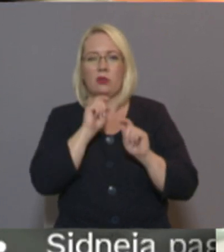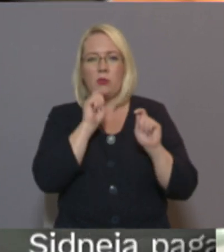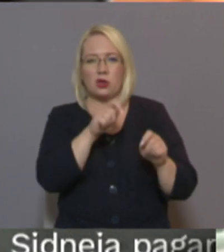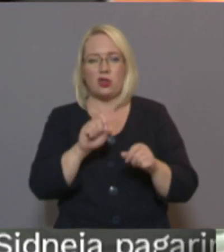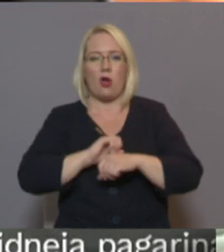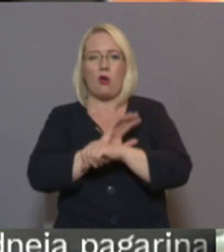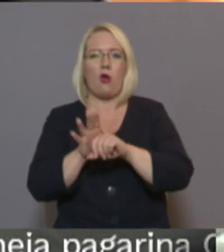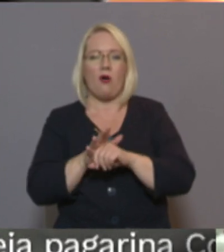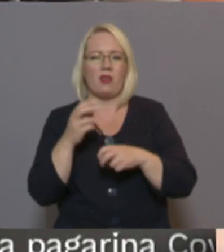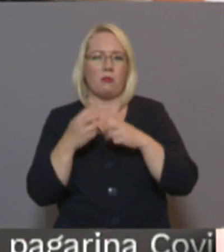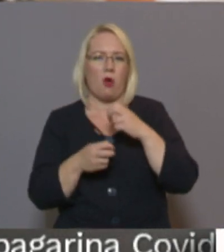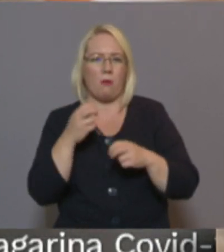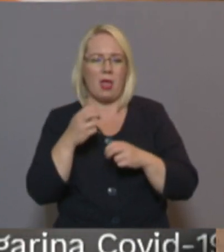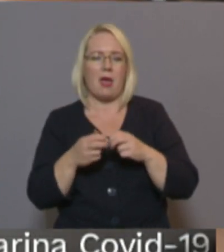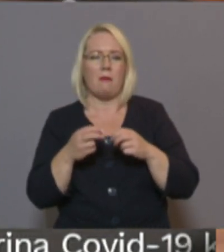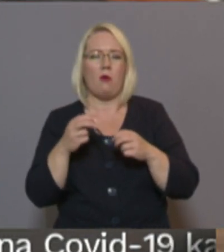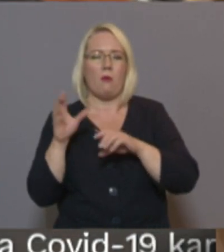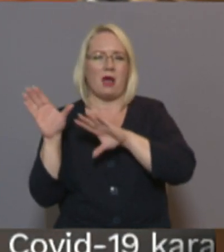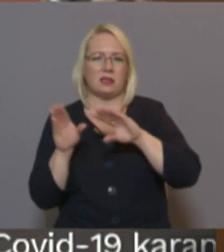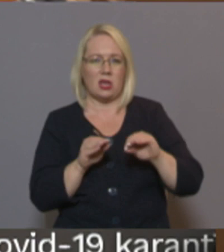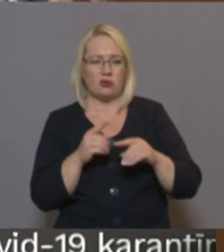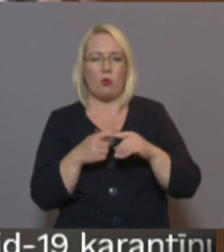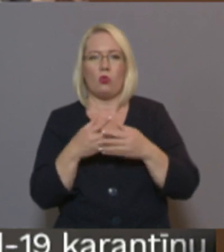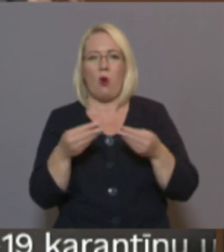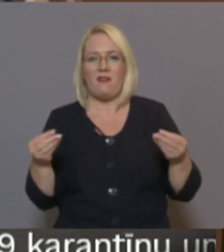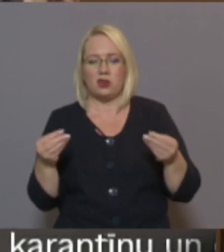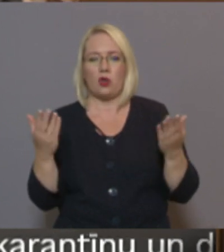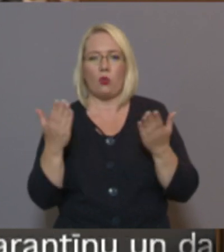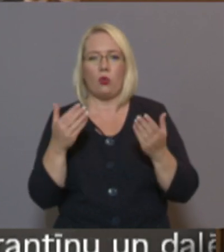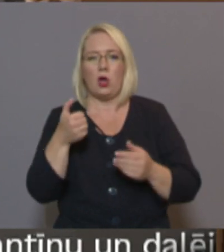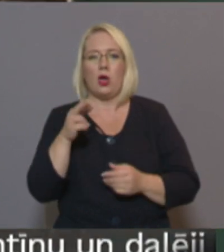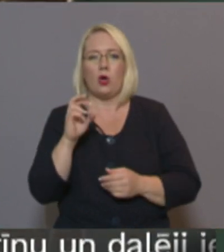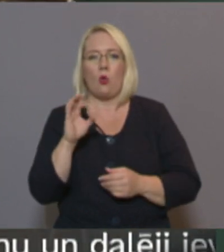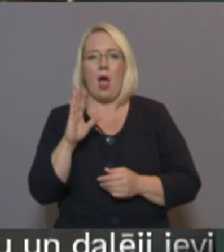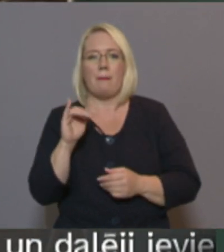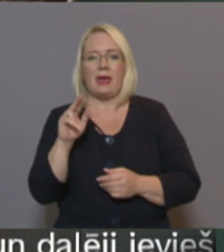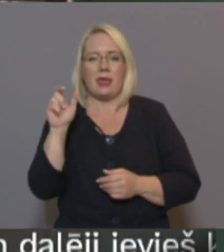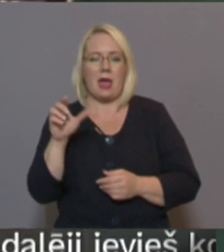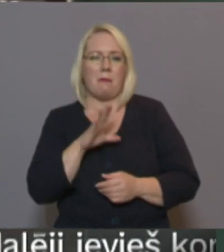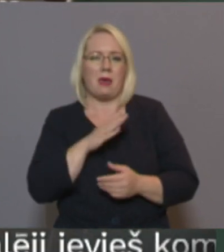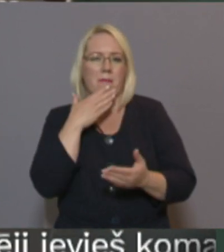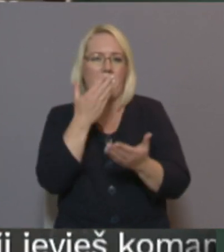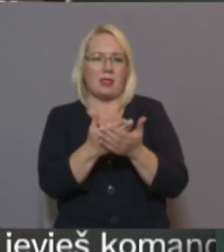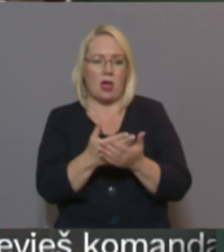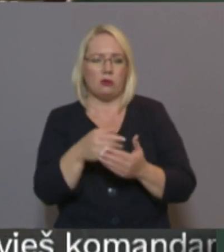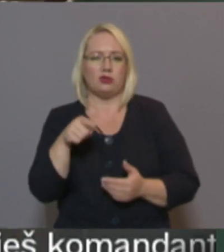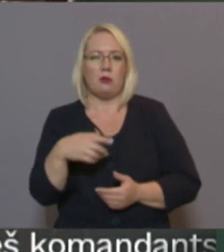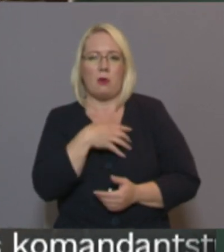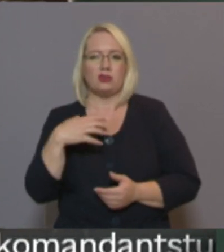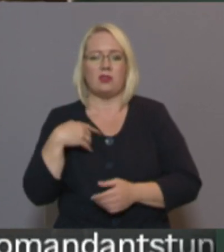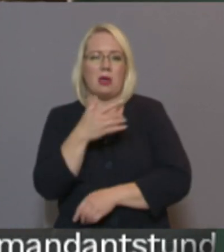izraisītās krīzes seku mazināšanai un novēršanai, kurā Grobiņa bija pieteikusi šīnāma pielāgošana pašvaldības